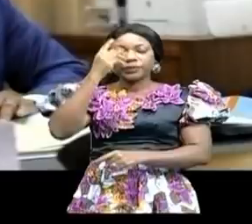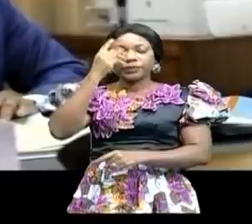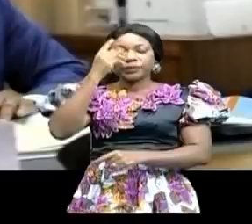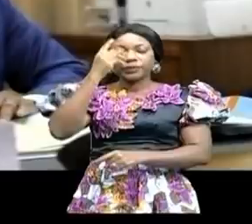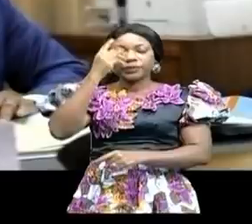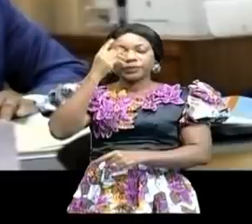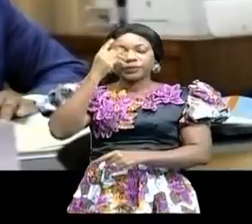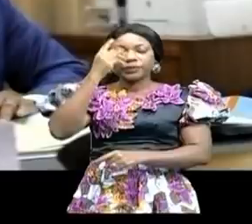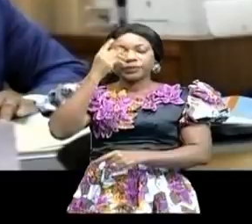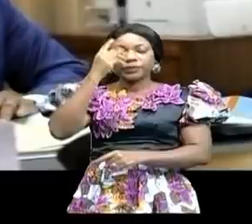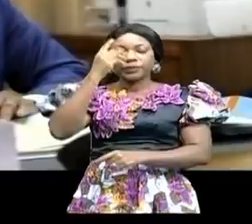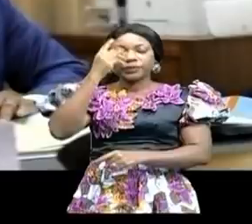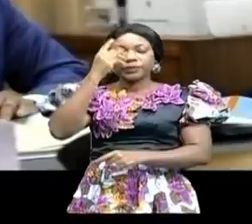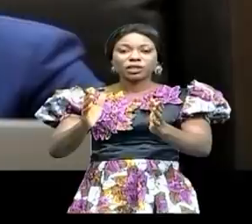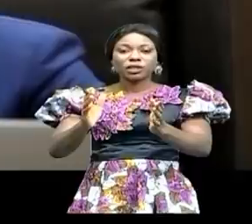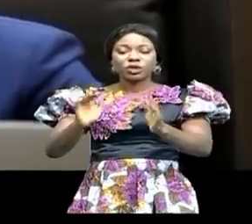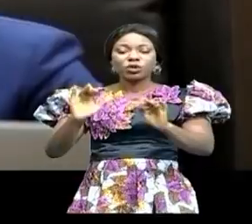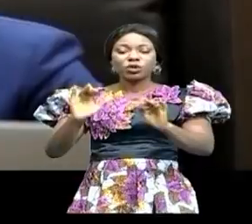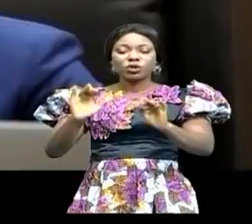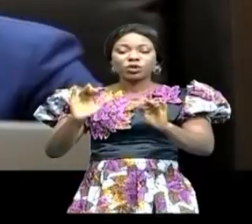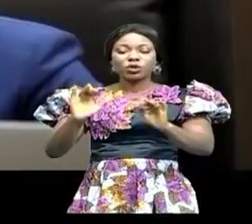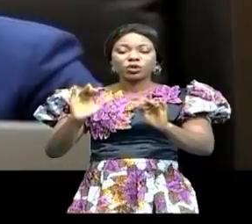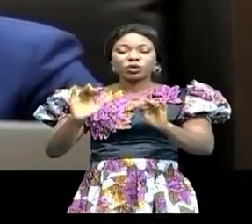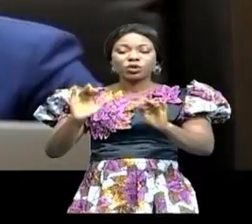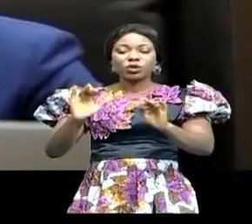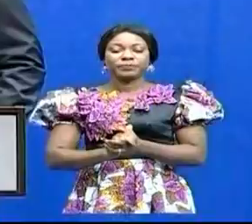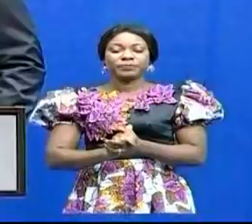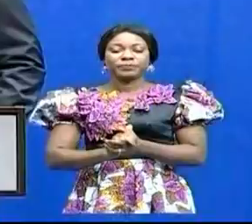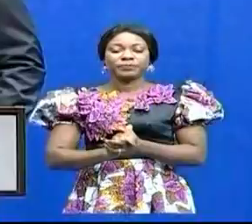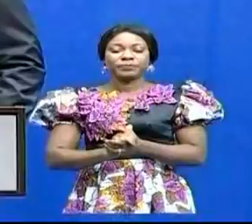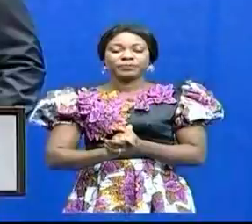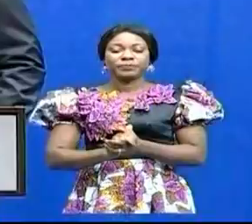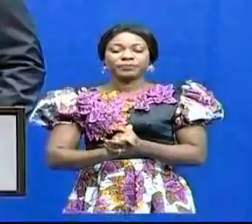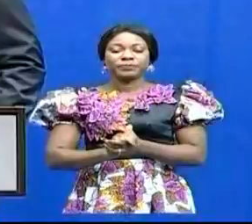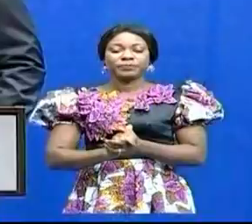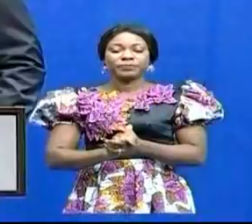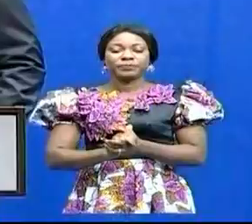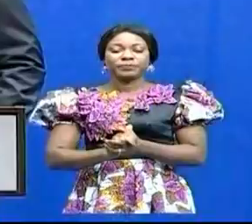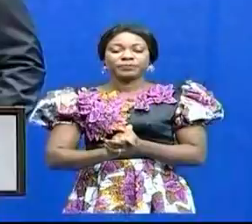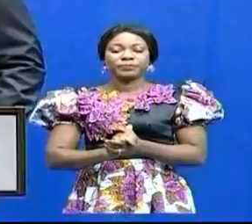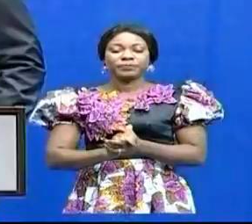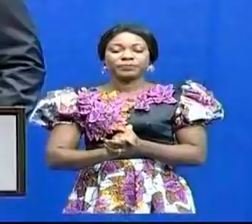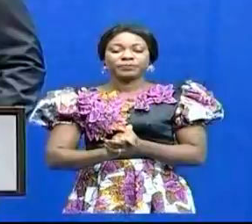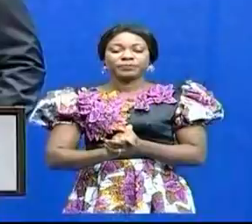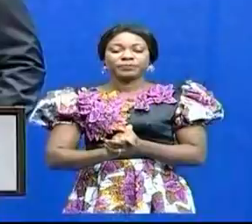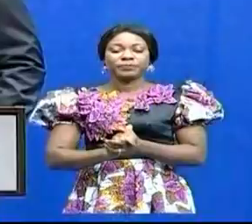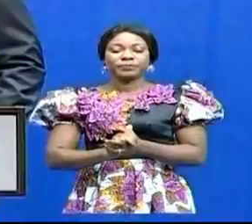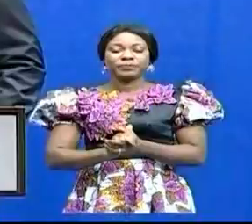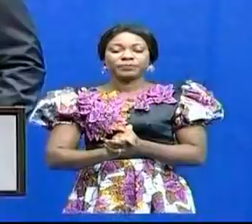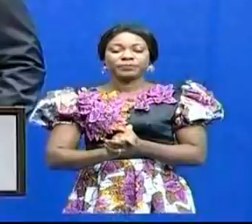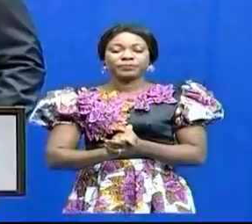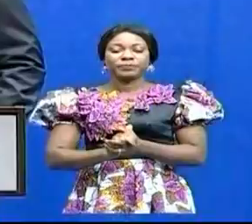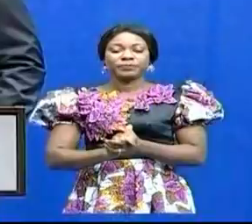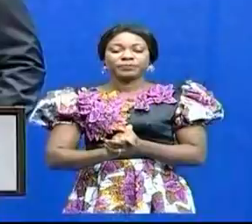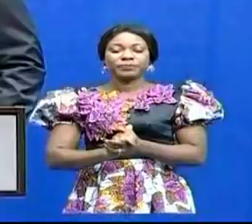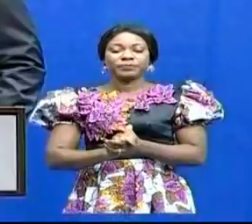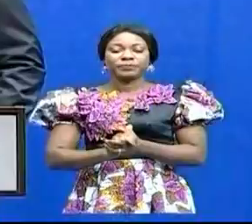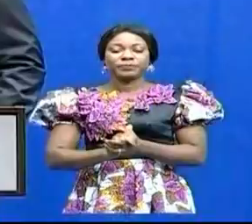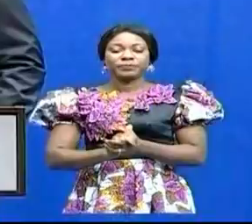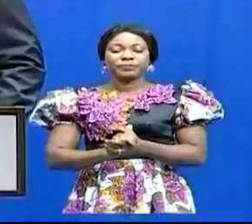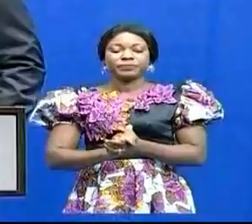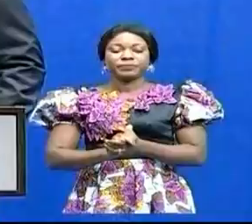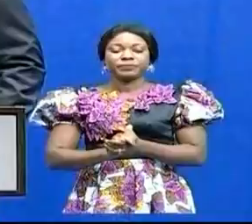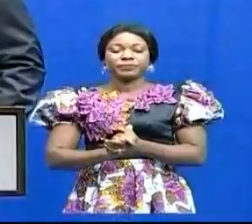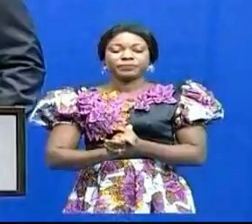encourager nos vaillants Léopards. Deux, de la Commission paritaire gouvernement-bancs syndicales de l'enseignement